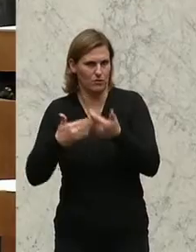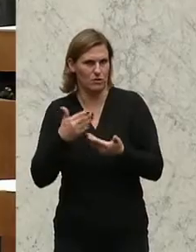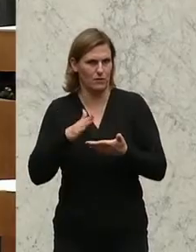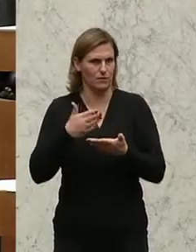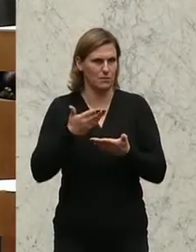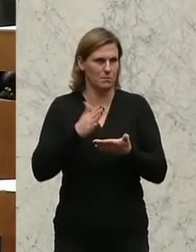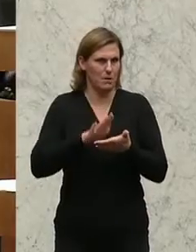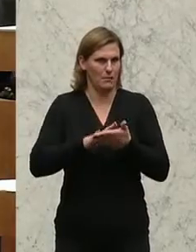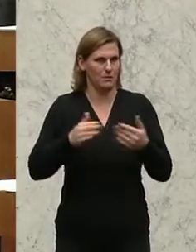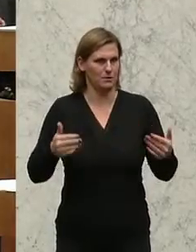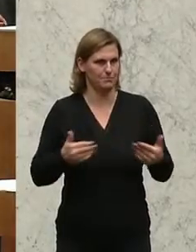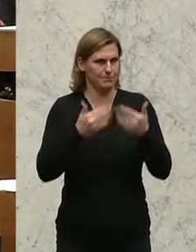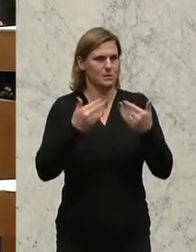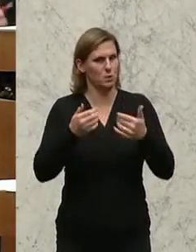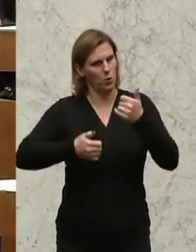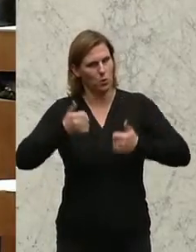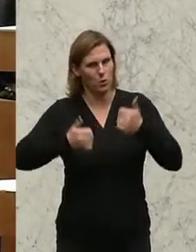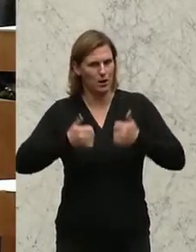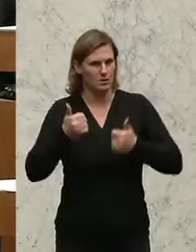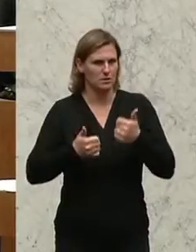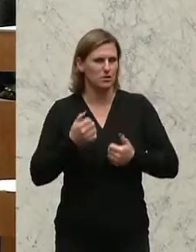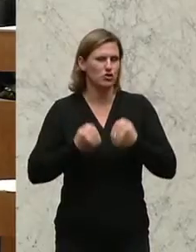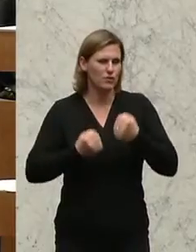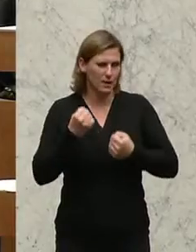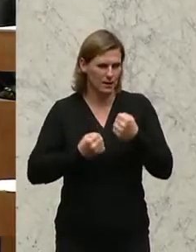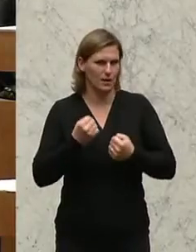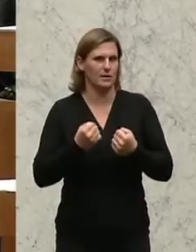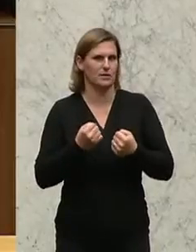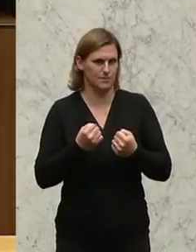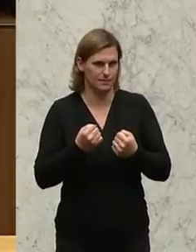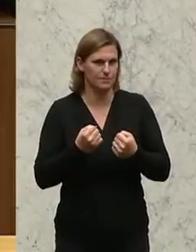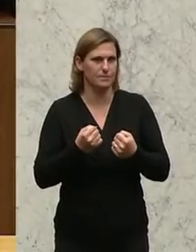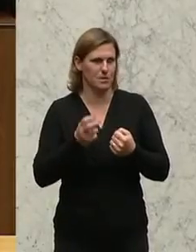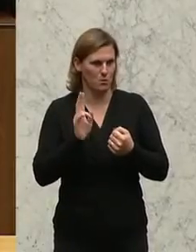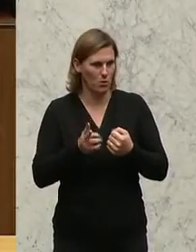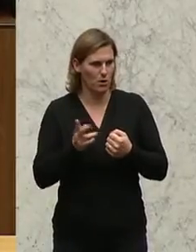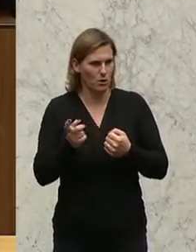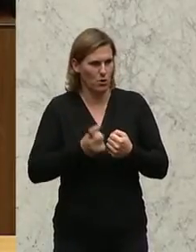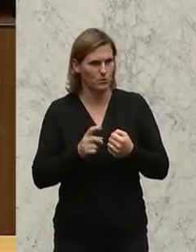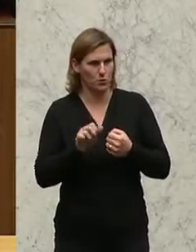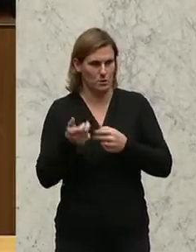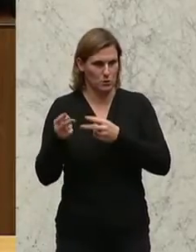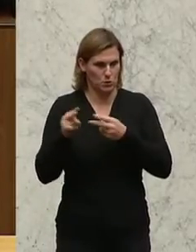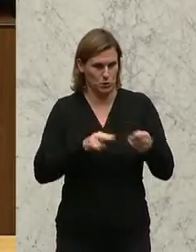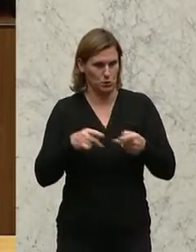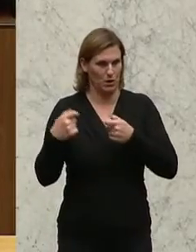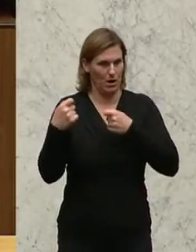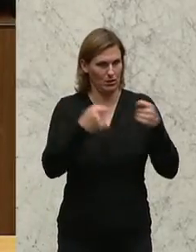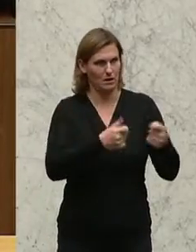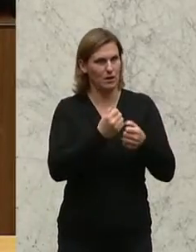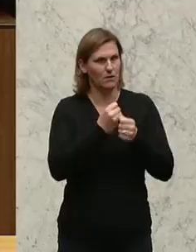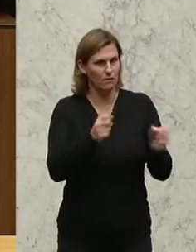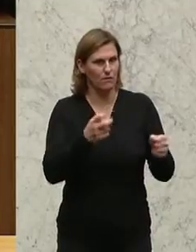Und die Konkurrenz ist eine äußerst schwierige, die dann da entstehen wird. Aber, um genau zu unserem Antrag nochmal zurückzukommen, zum Freiwilligen Sozialen Jahr.